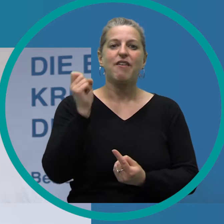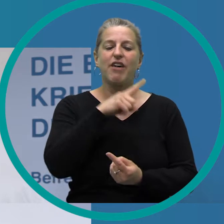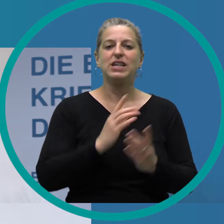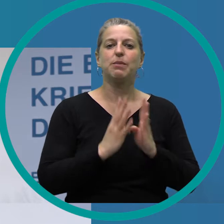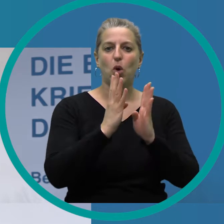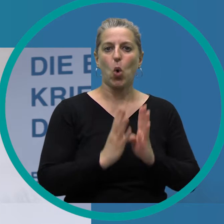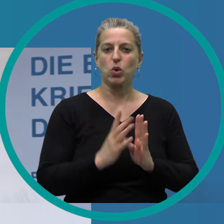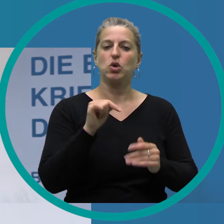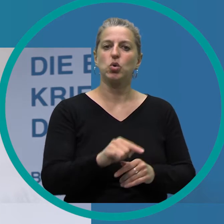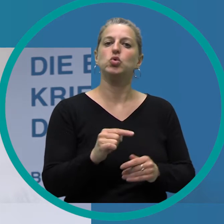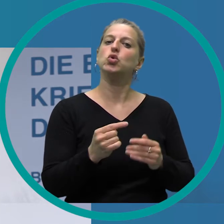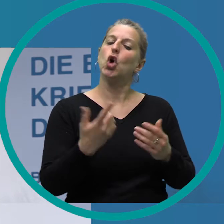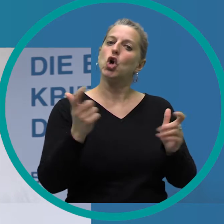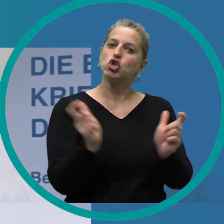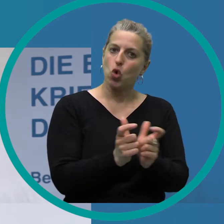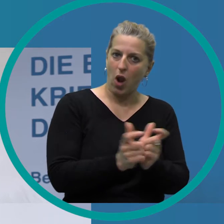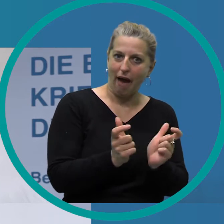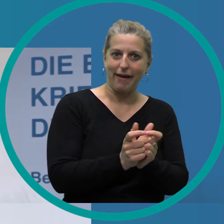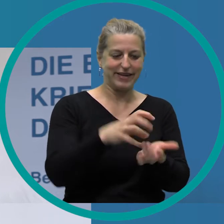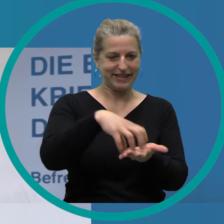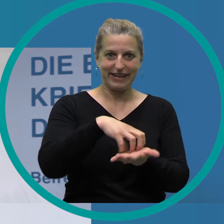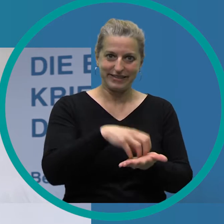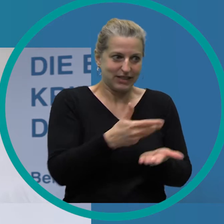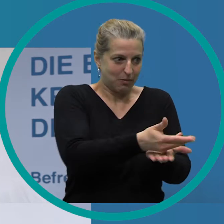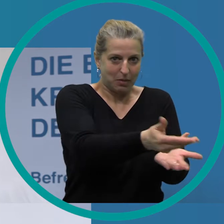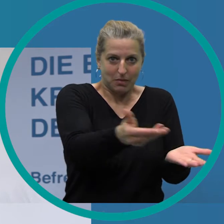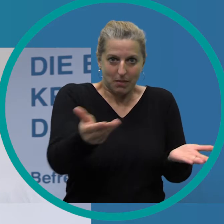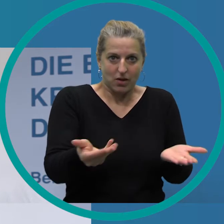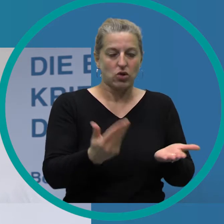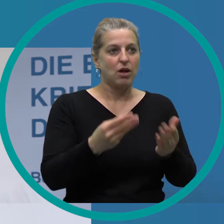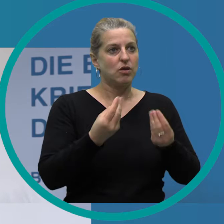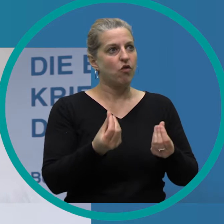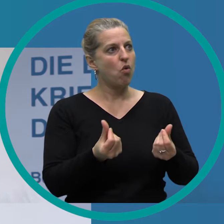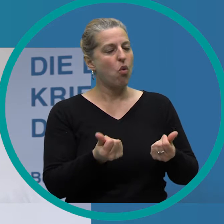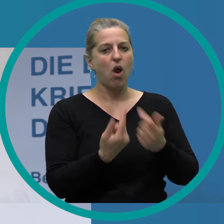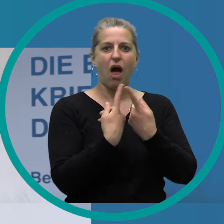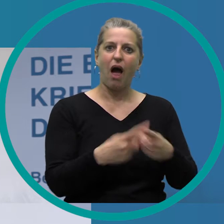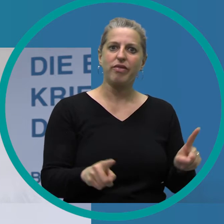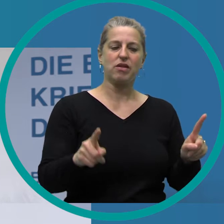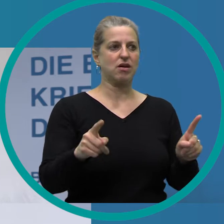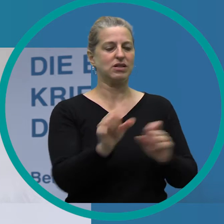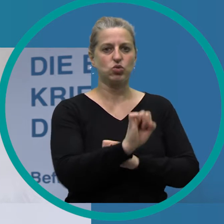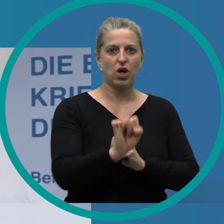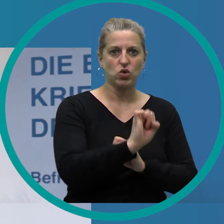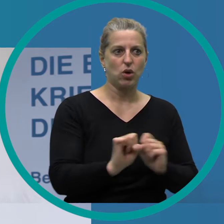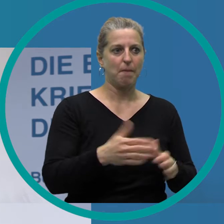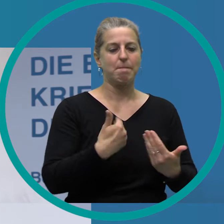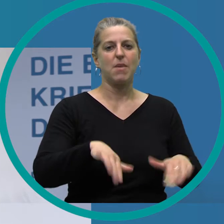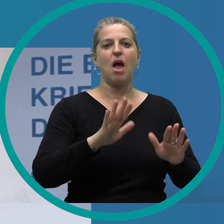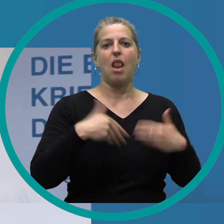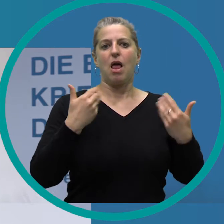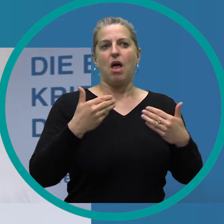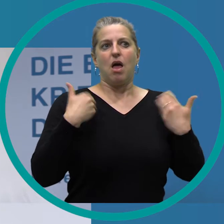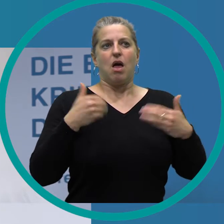Weißbrot, Schokolade und Keksen und dann wurde eine andere Situation erzeugt. Eine Erleichterung machte sich breit und